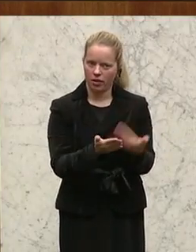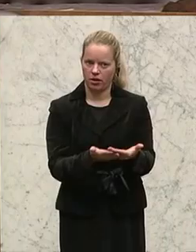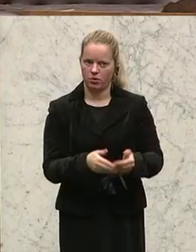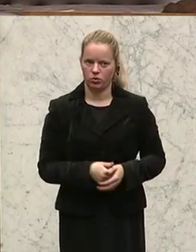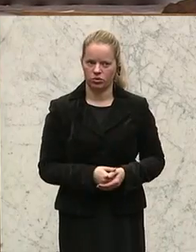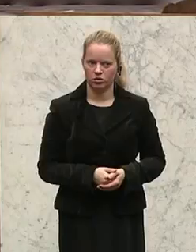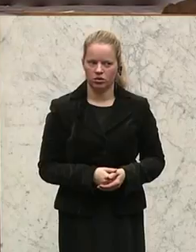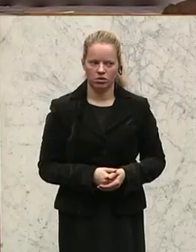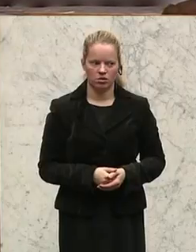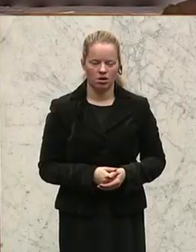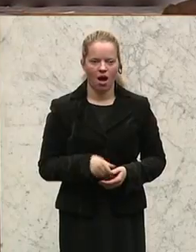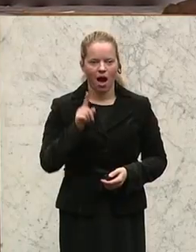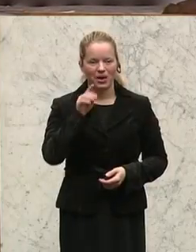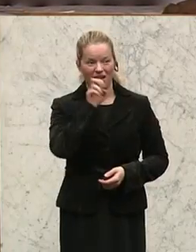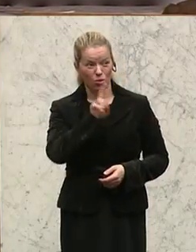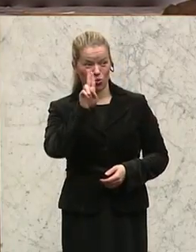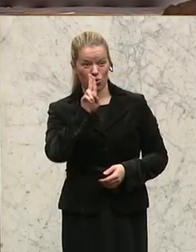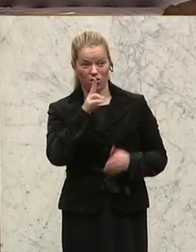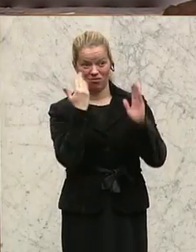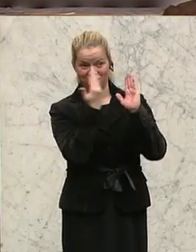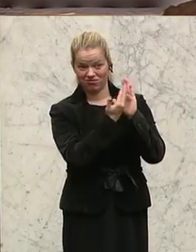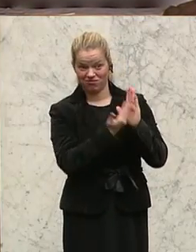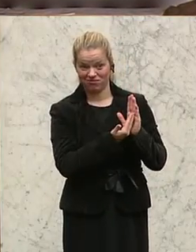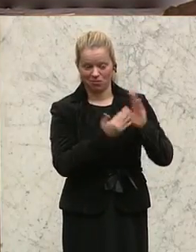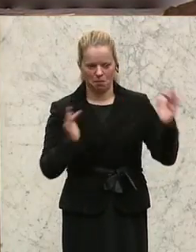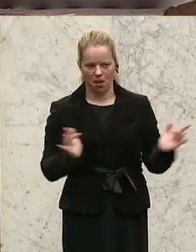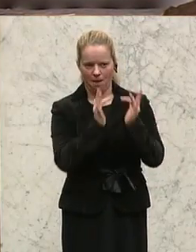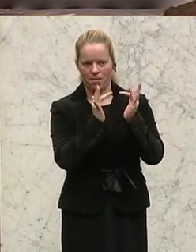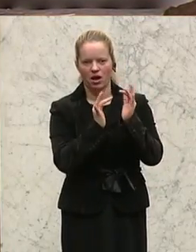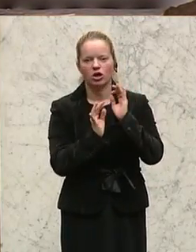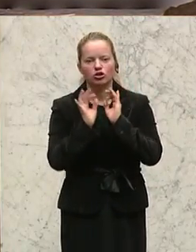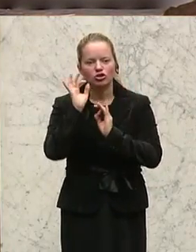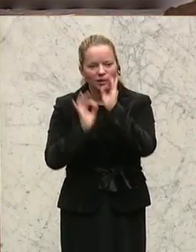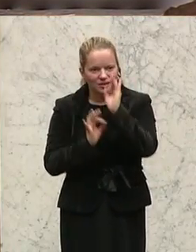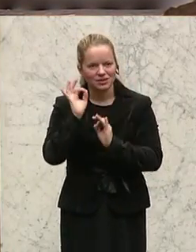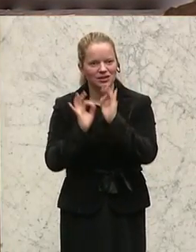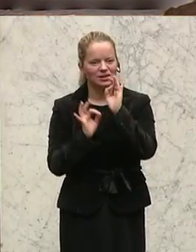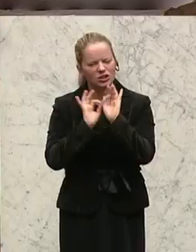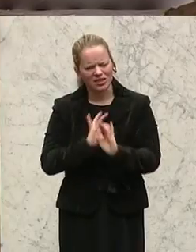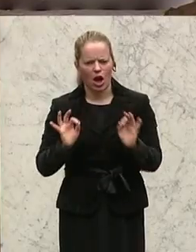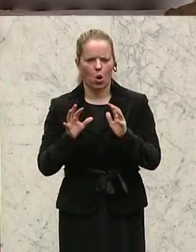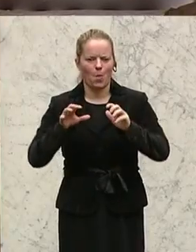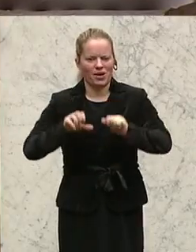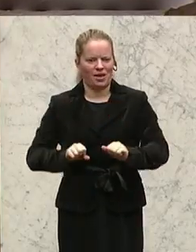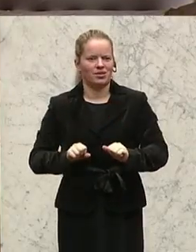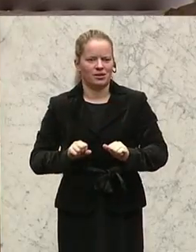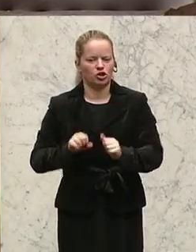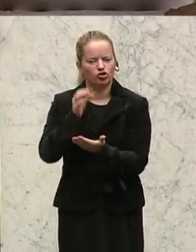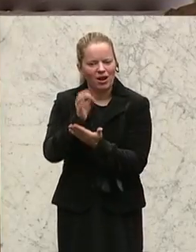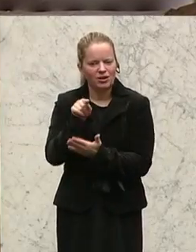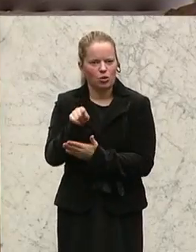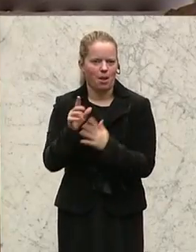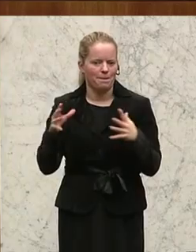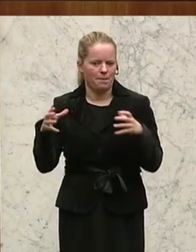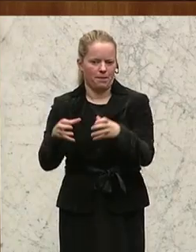Das widerspricht dem, was die EU vorgibt, nämlich Statistik an einer sehr kompetenten Stelle zu bündeln. Und da haben wir die